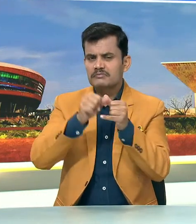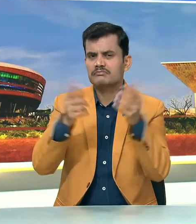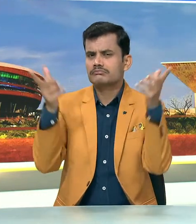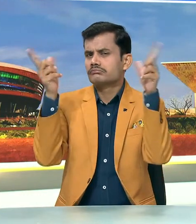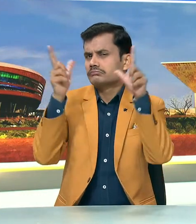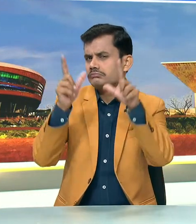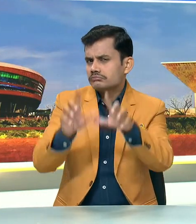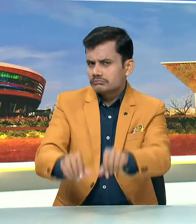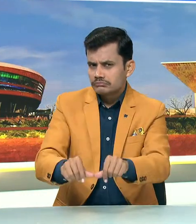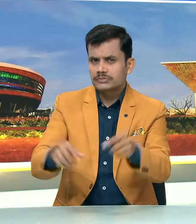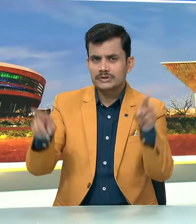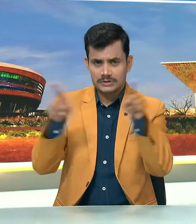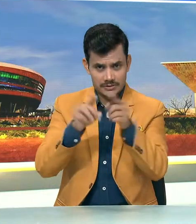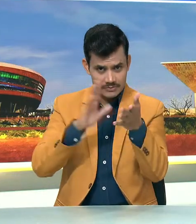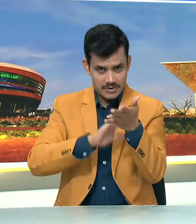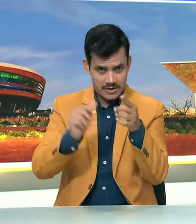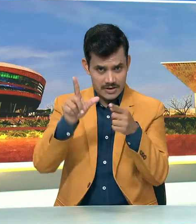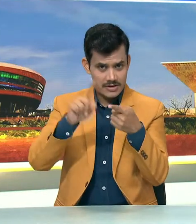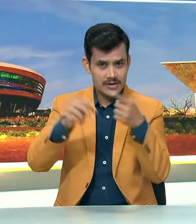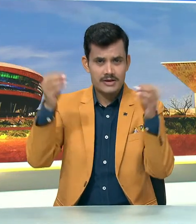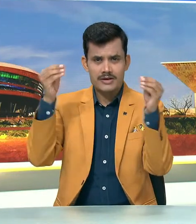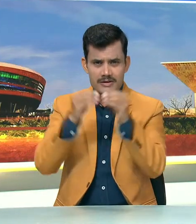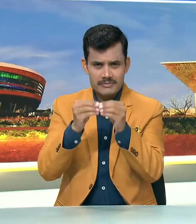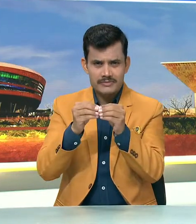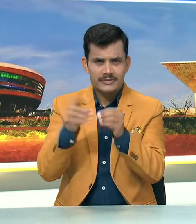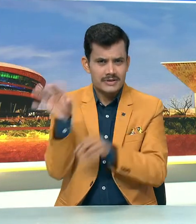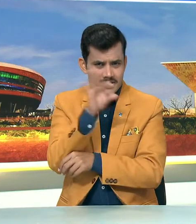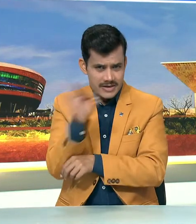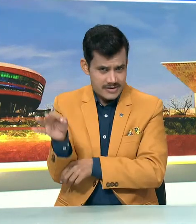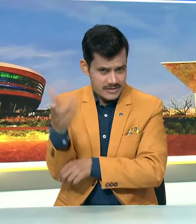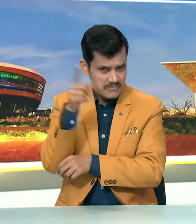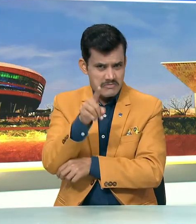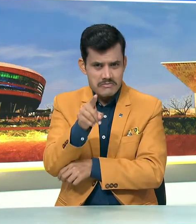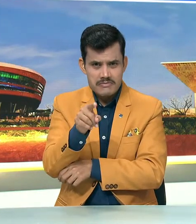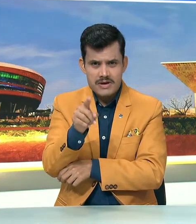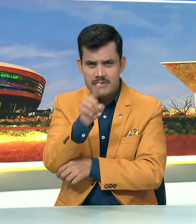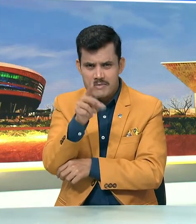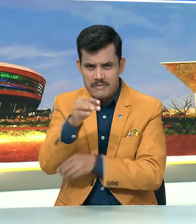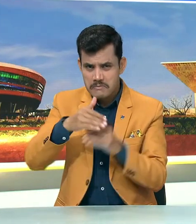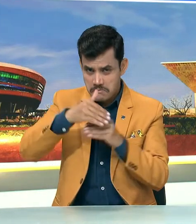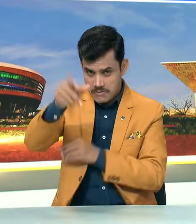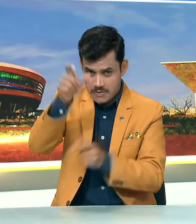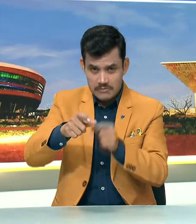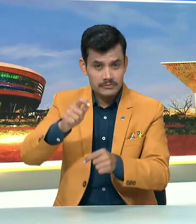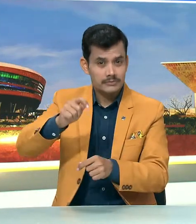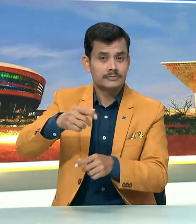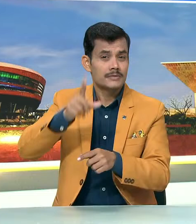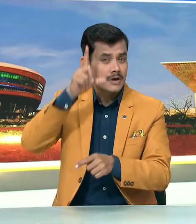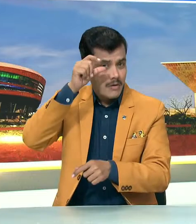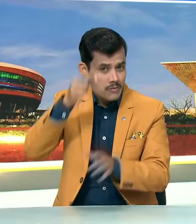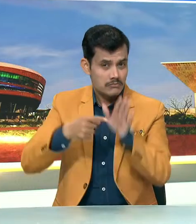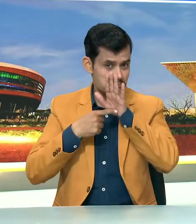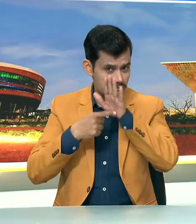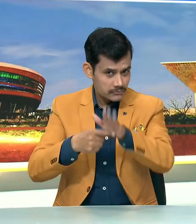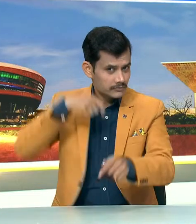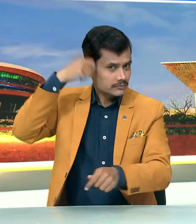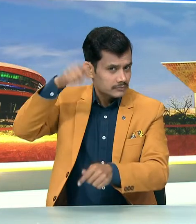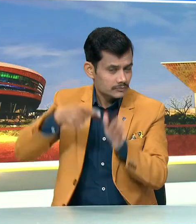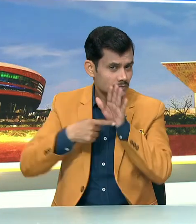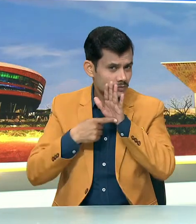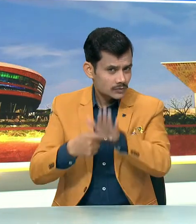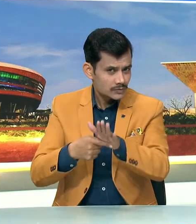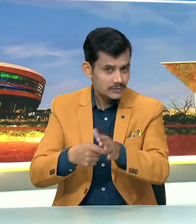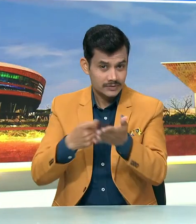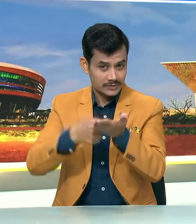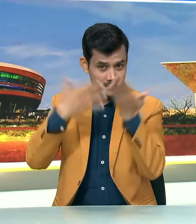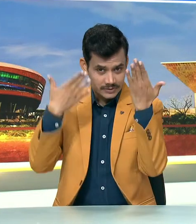साथ ही हलेवी ने फिछले सब्ताफ दरजन और लोगों की कई तस्वीरें और वीडियोज का हवाला देते हुए कहा कि आत्म समर्पन